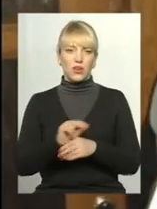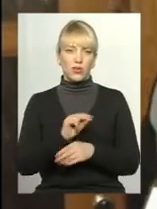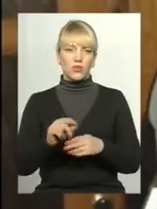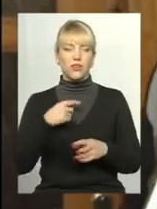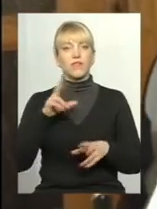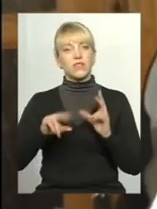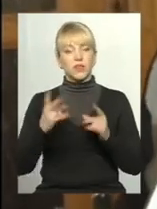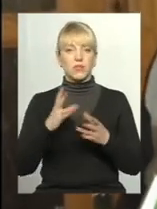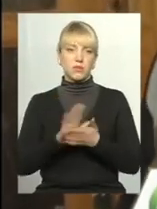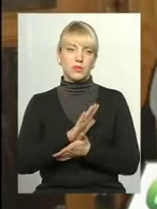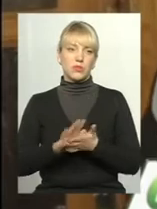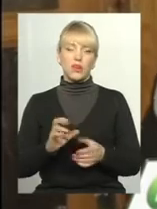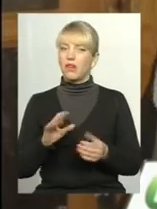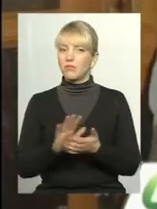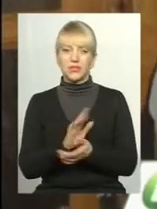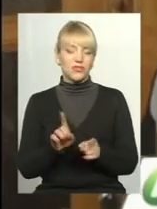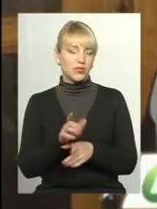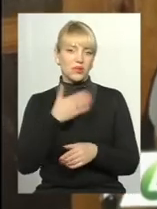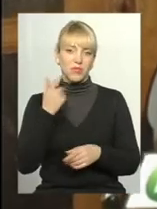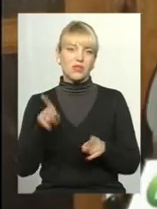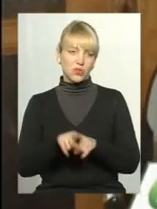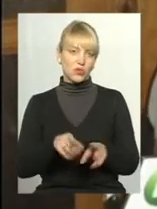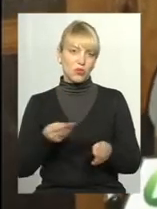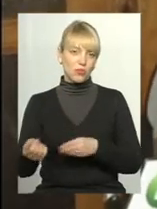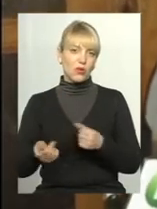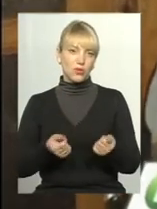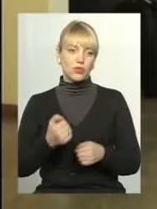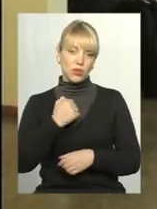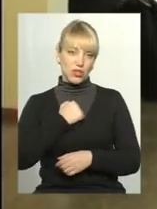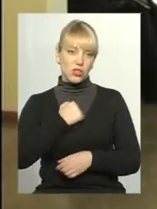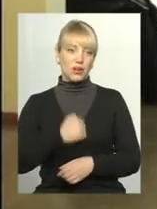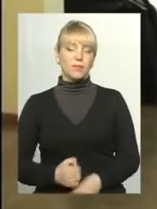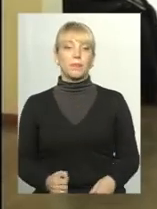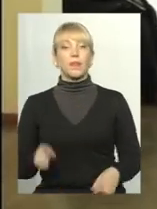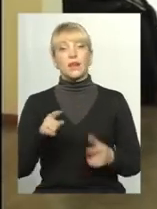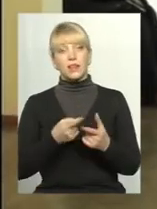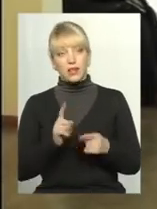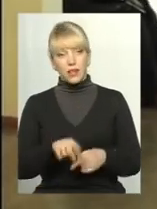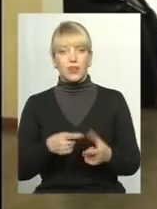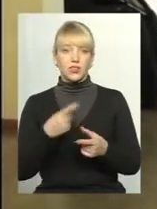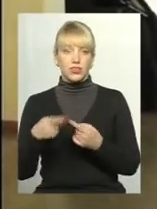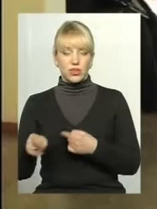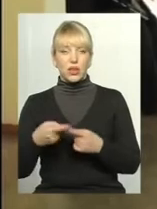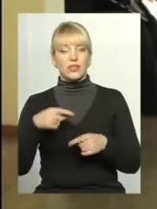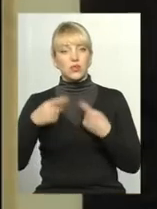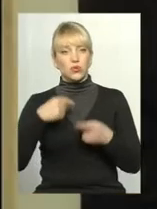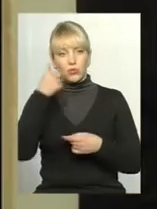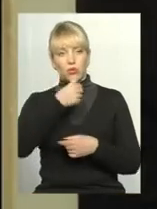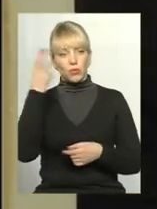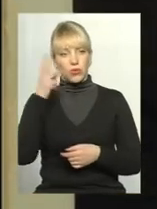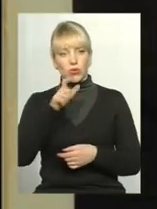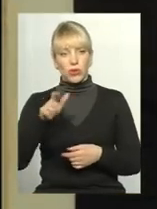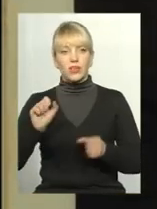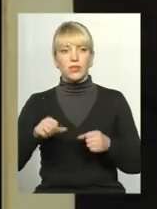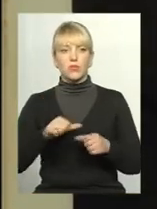безплатно. А безплатно нема, все рівно оплатимо. На жаль. Так чи інак, а з наступного року подоляни зможуть самостійно